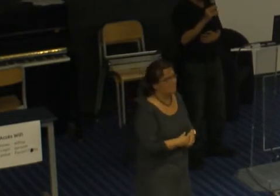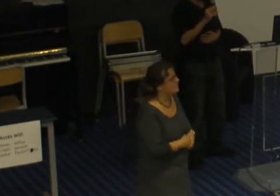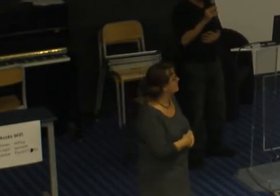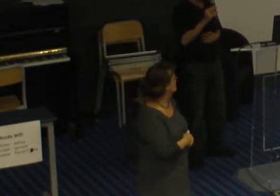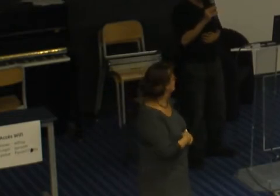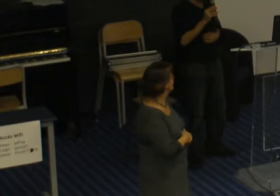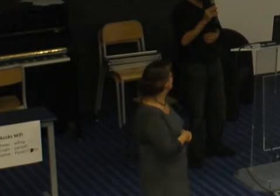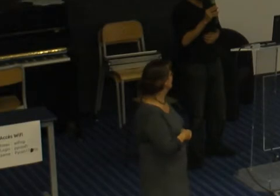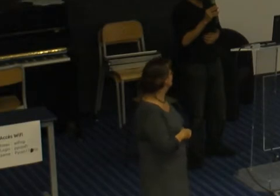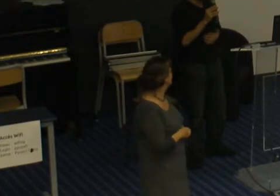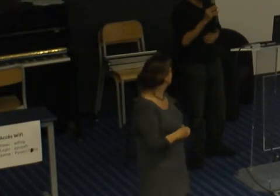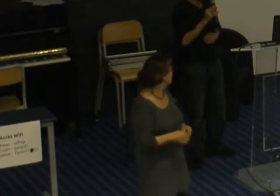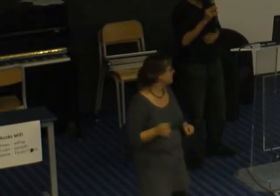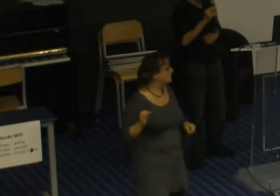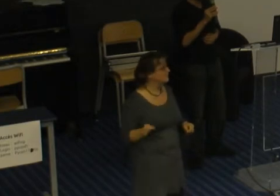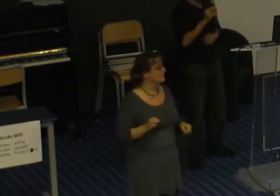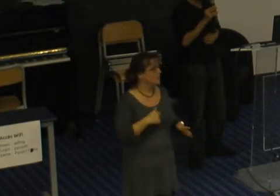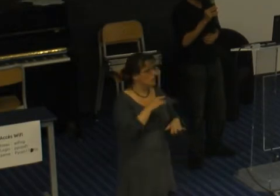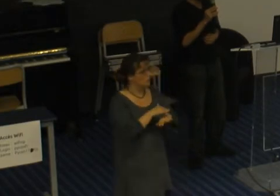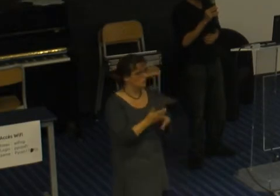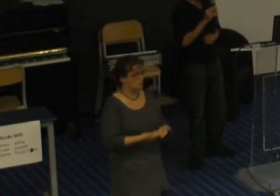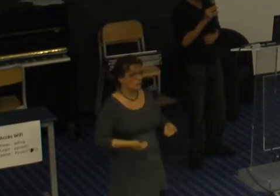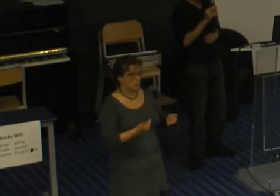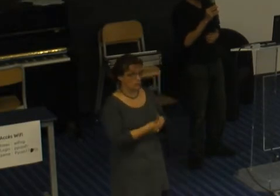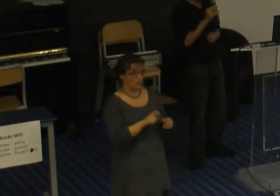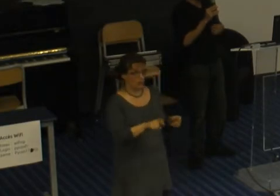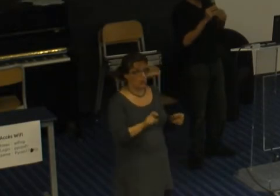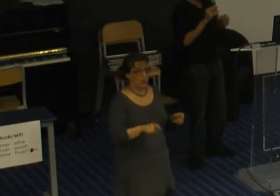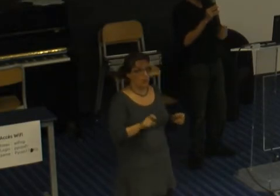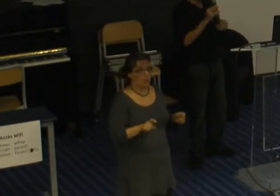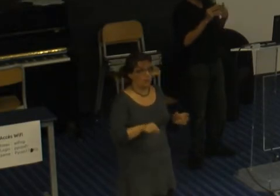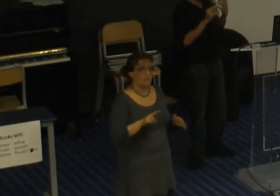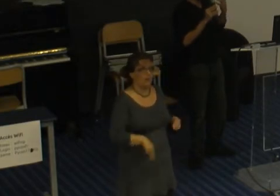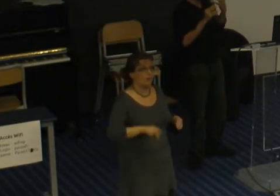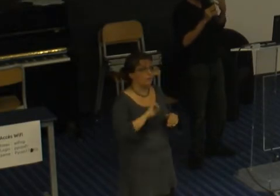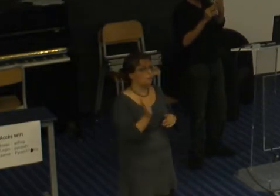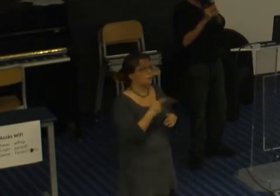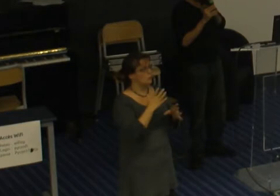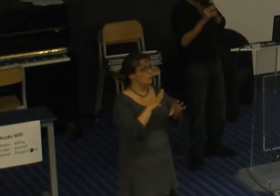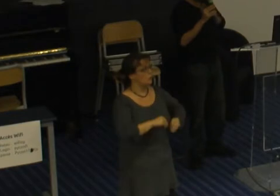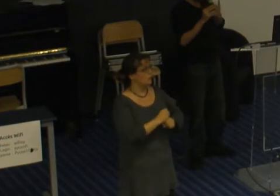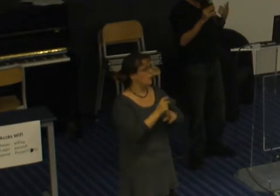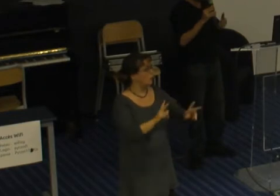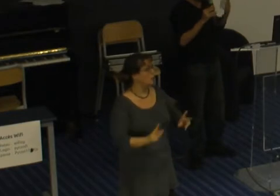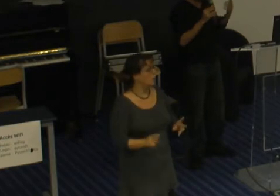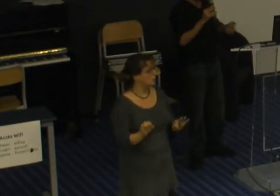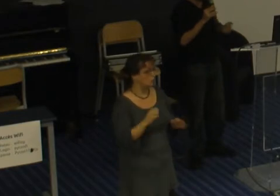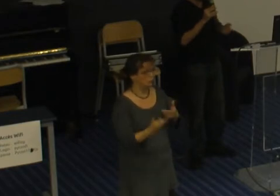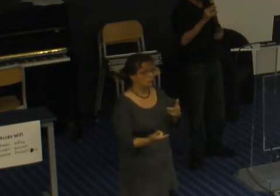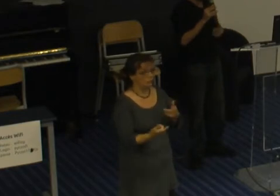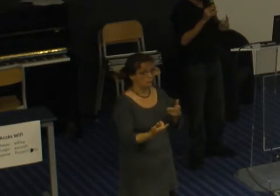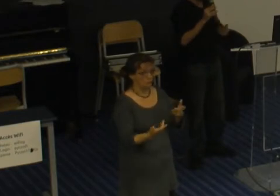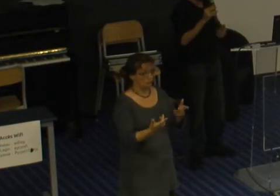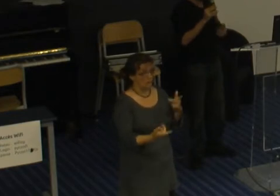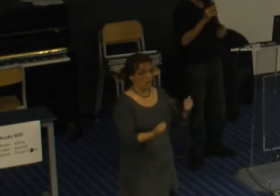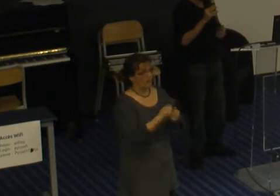mais voilà je me suis rendu compte que c'était super pénible et je me dis mais en fait tous nos postes sont adaptés à une personne valide